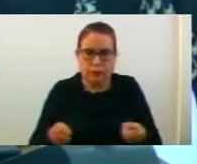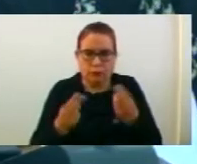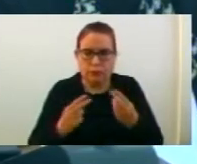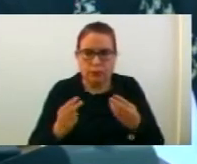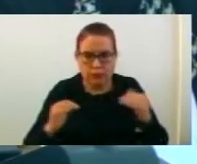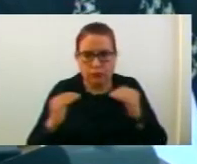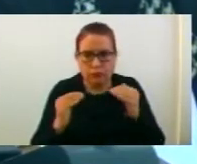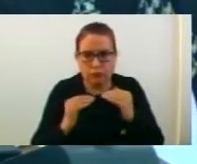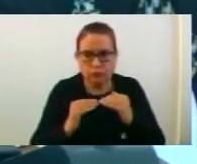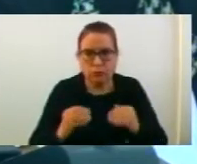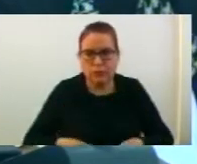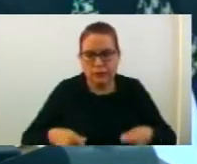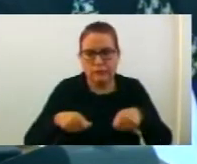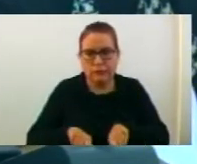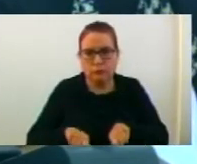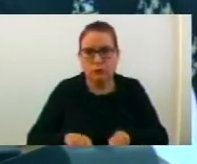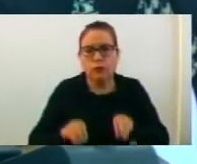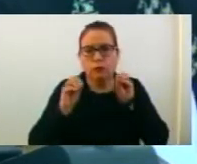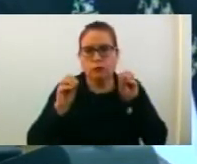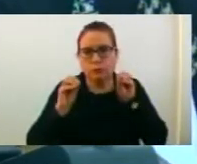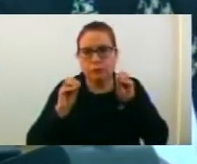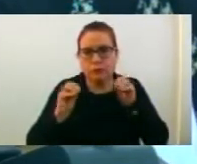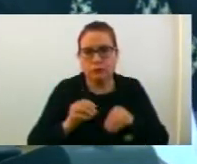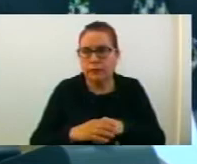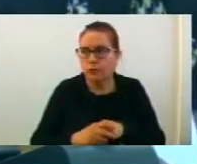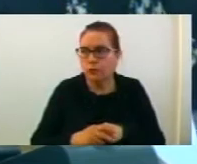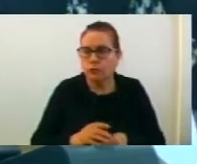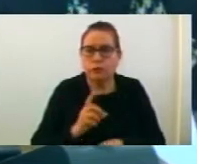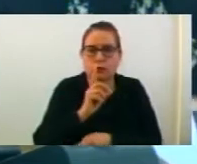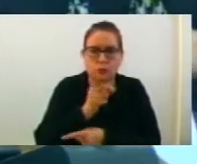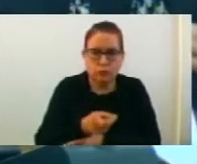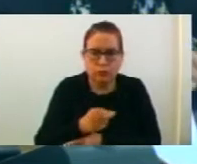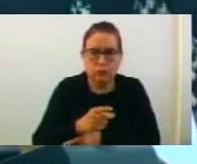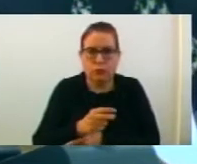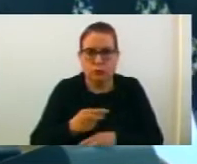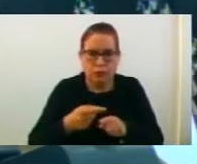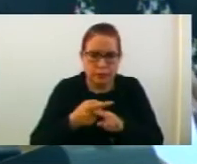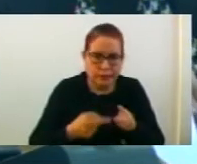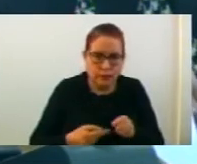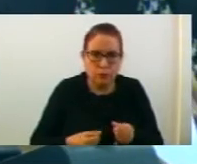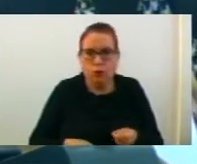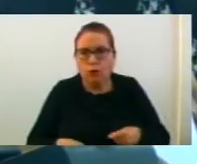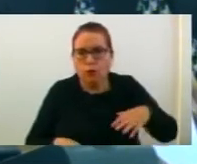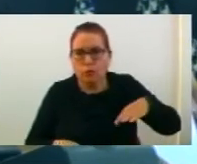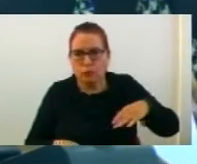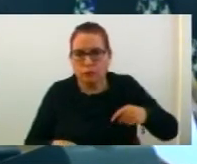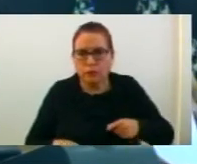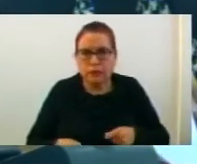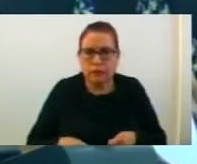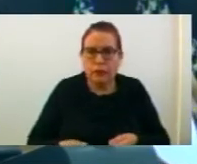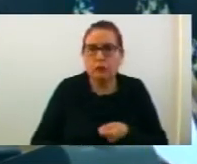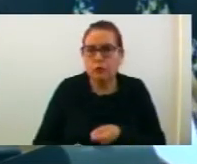едногласно донесе захучок со кој на Советот му предлага да донесе одлука за делом на ослободување от плакене на Доместок